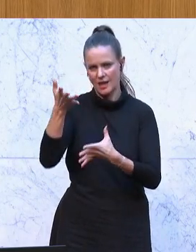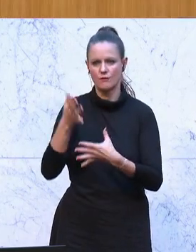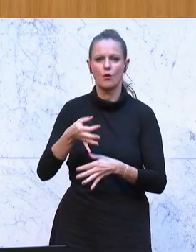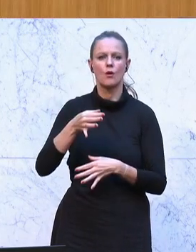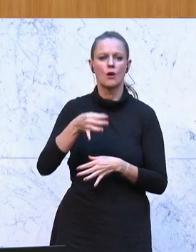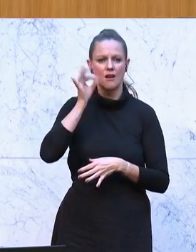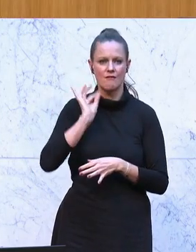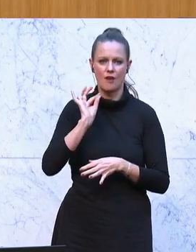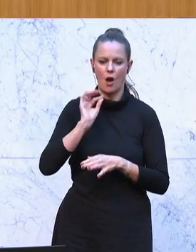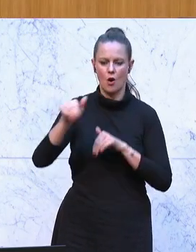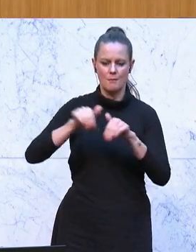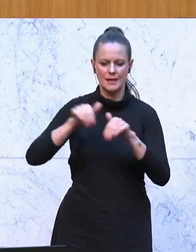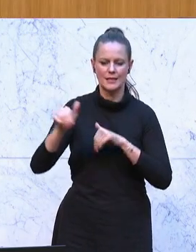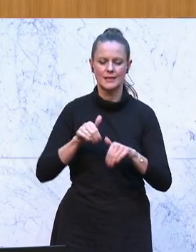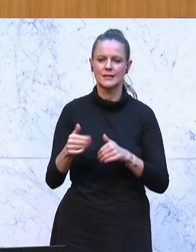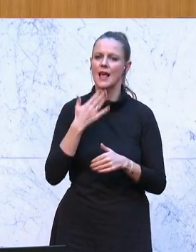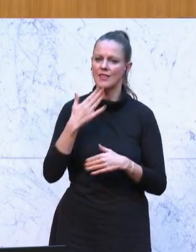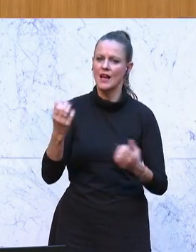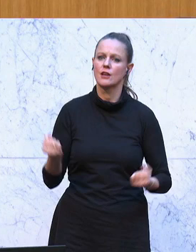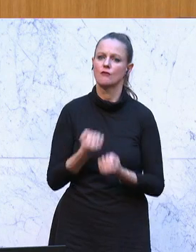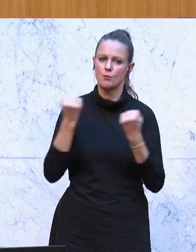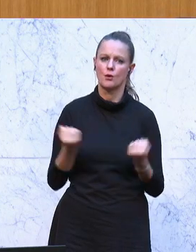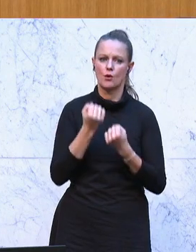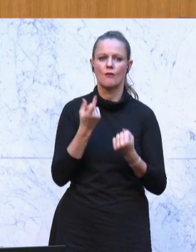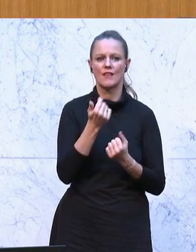Bemühungen und dass das im Finanzausgleich auch sichergestellt wurde.